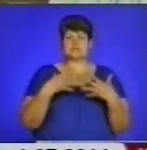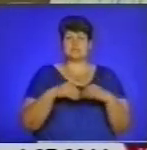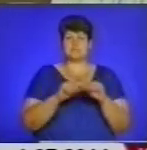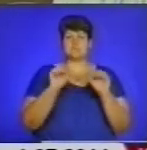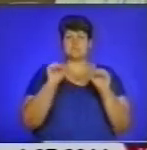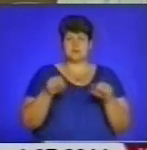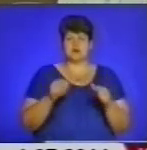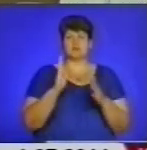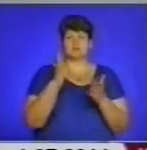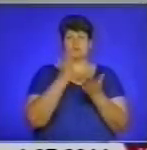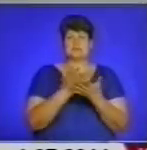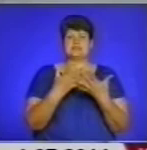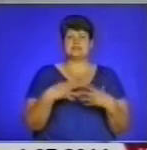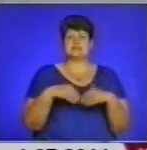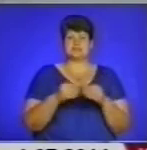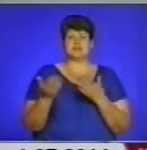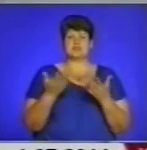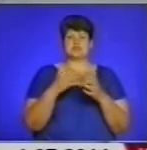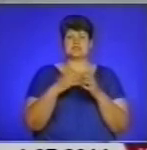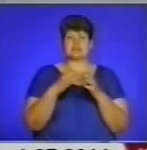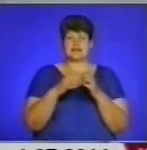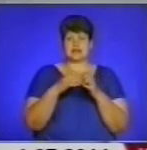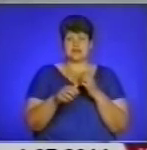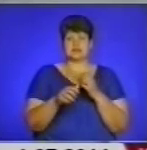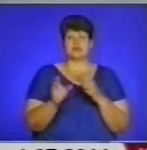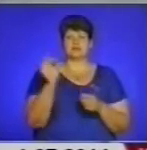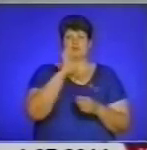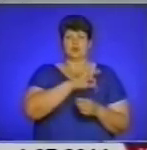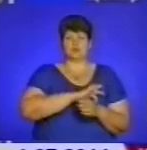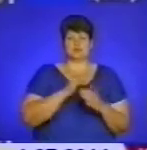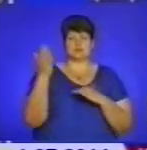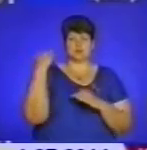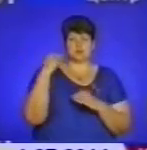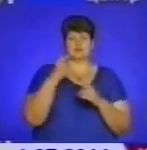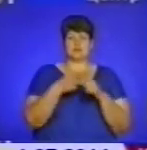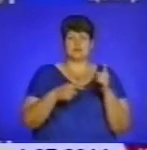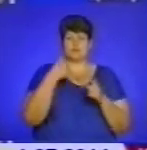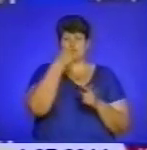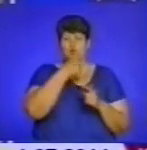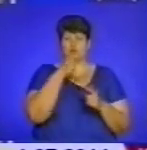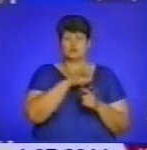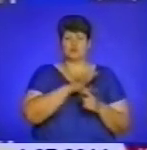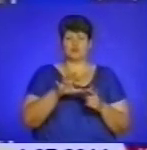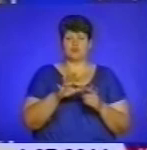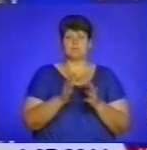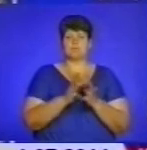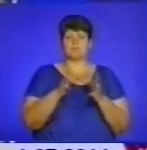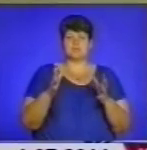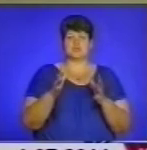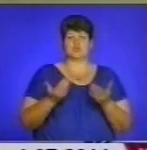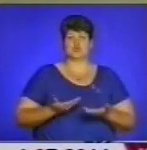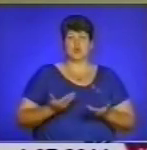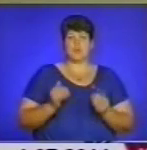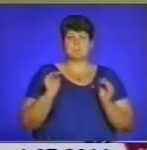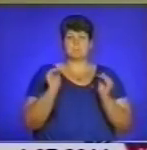компенсацію будуть мати сім'ї, якщо їх середньомісячний сукупний дохід за попередні півроку не перевищував прожиткового мінімуму в Україні.